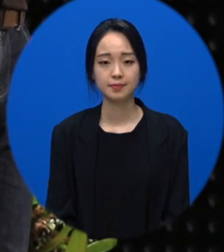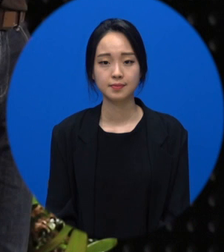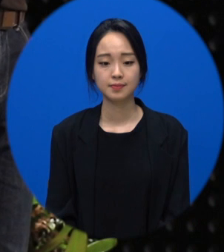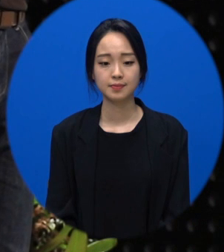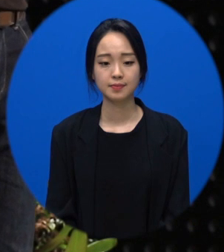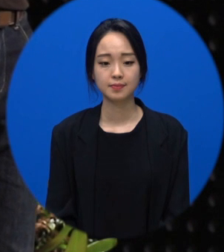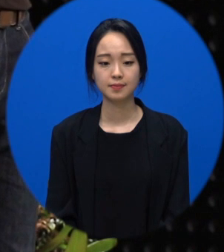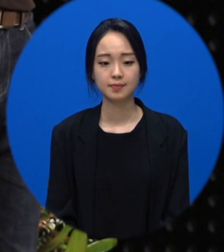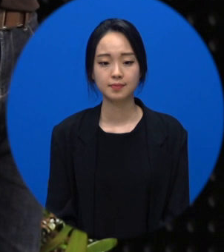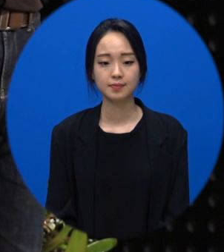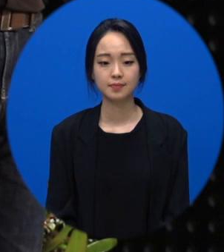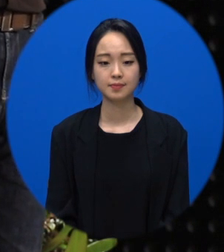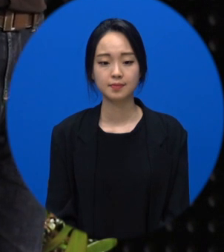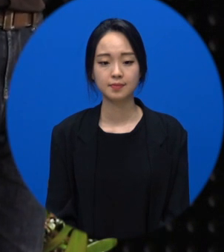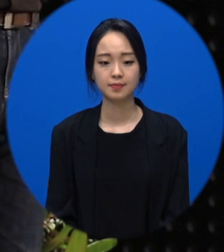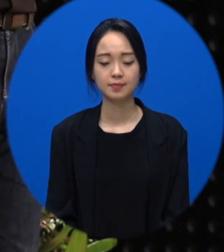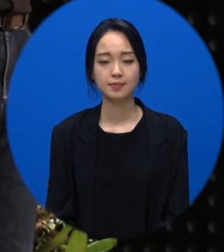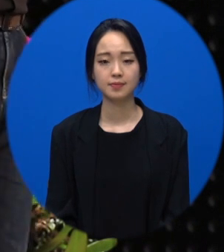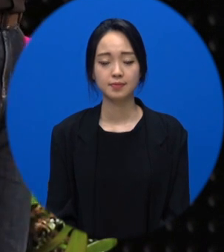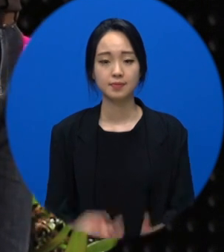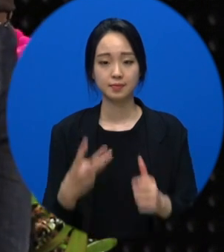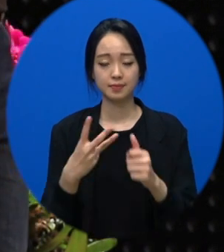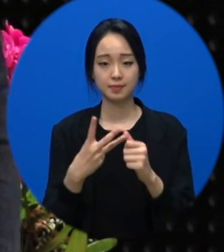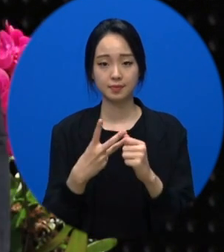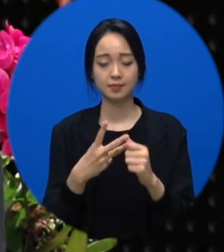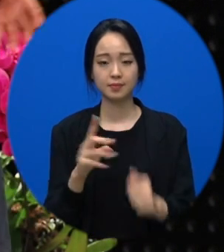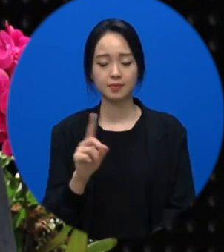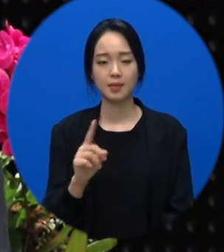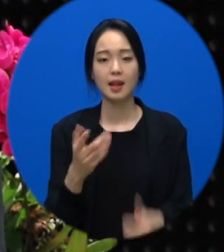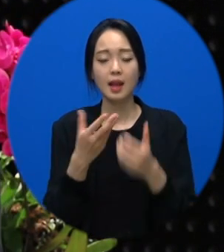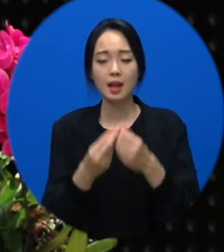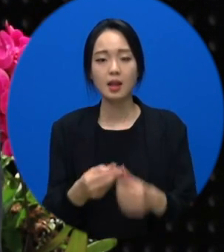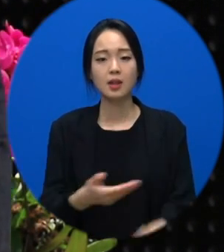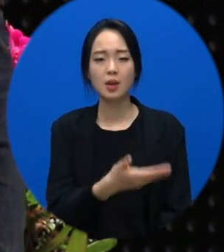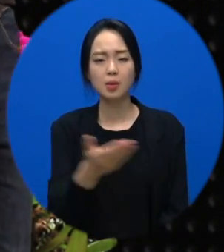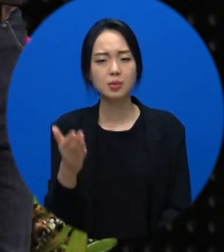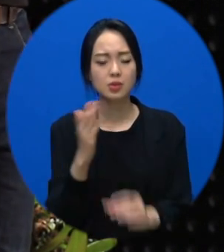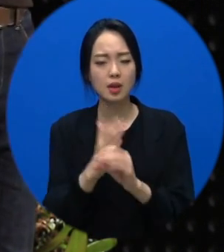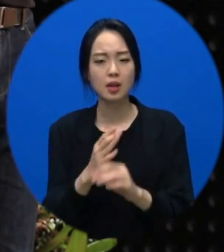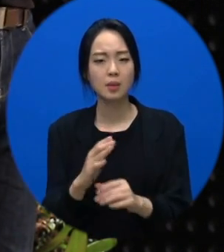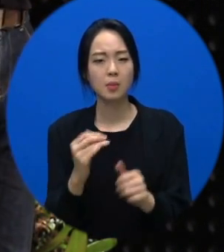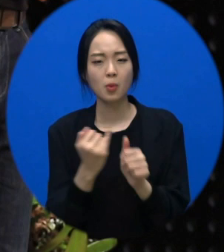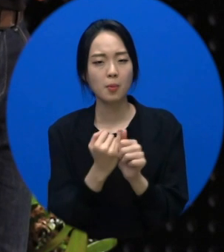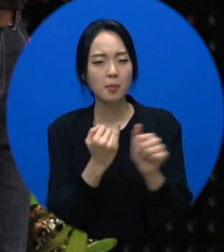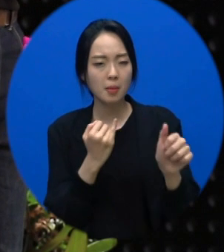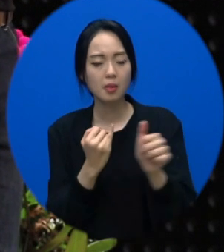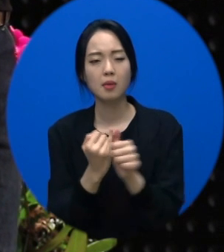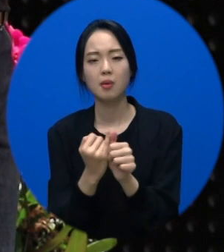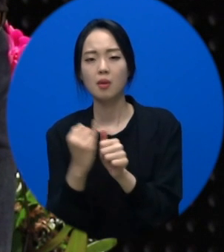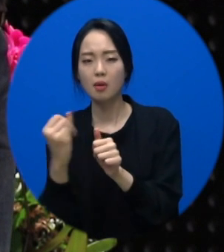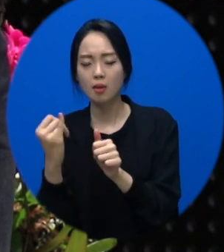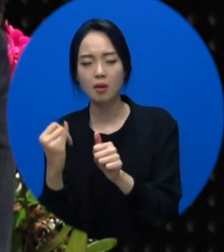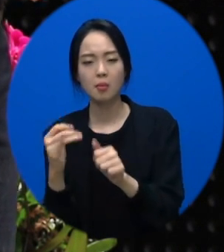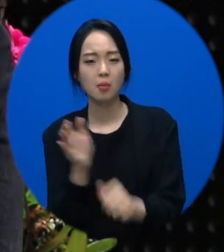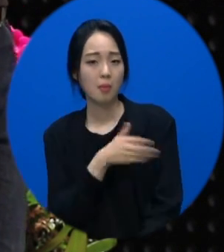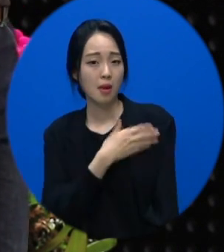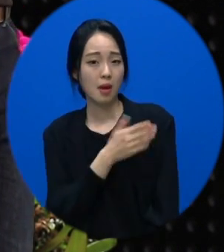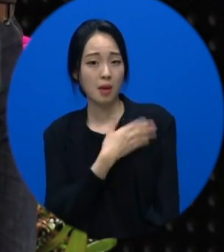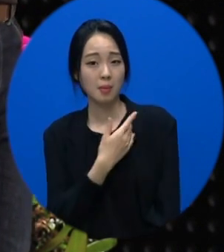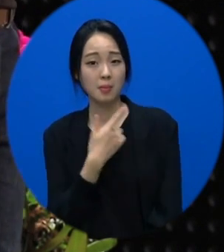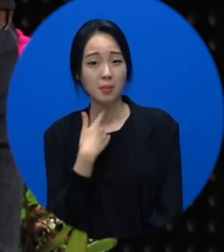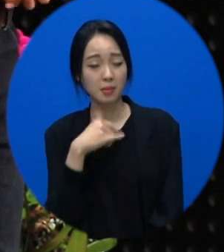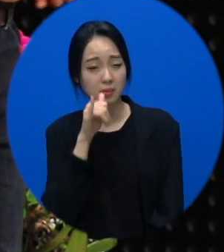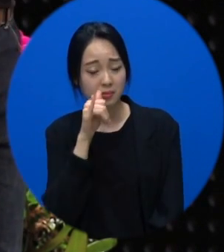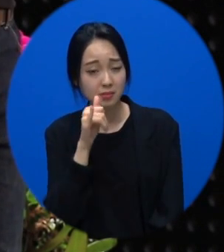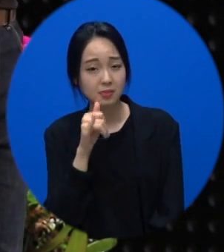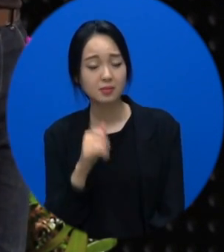배우자분이 외도를 하시는 경험이 있으신 분은 아마 너무 마음에 와닿으실 텐데 어느 날 저녁에 남편이 술에